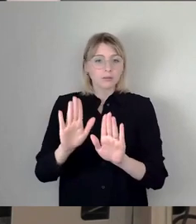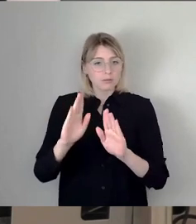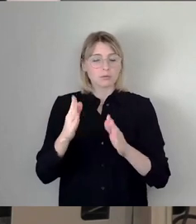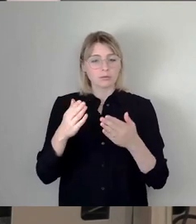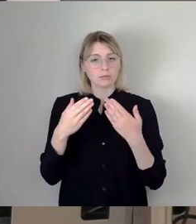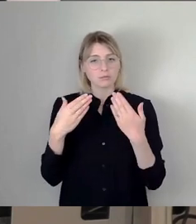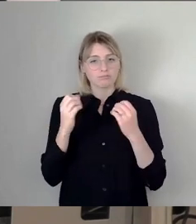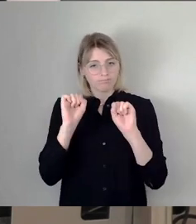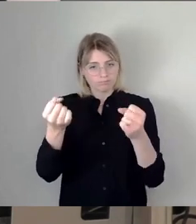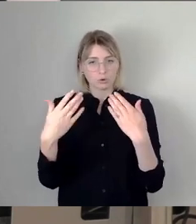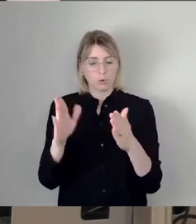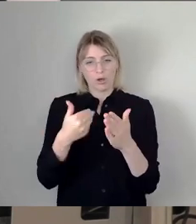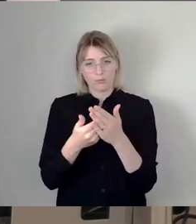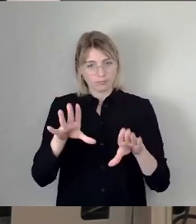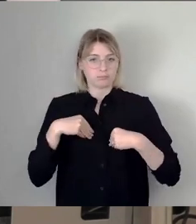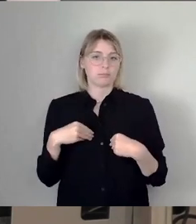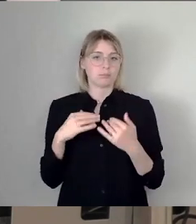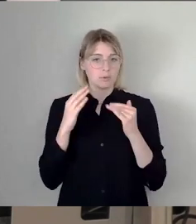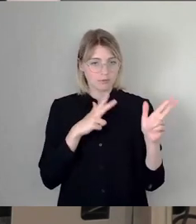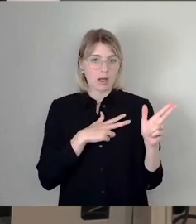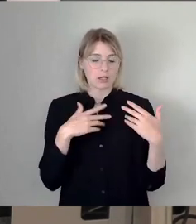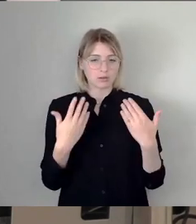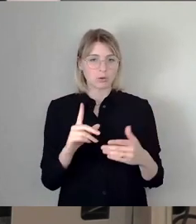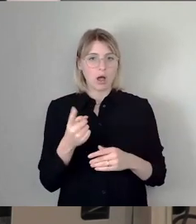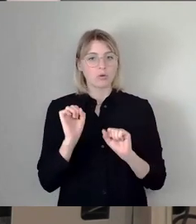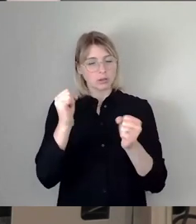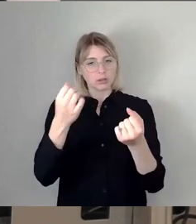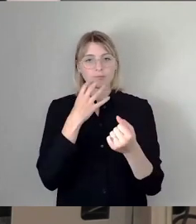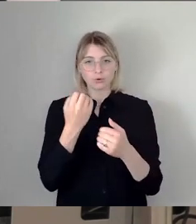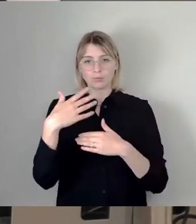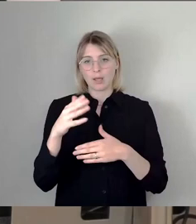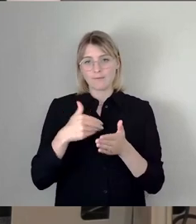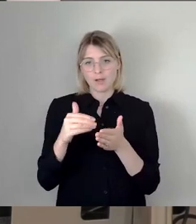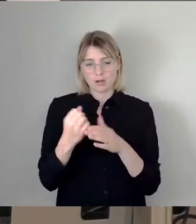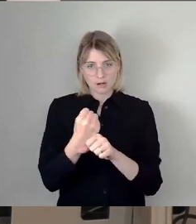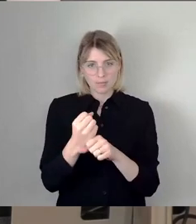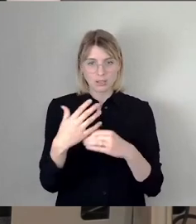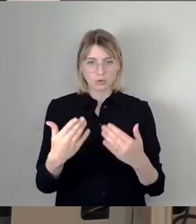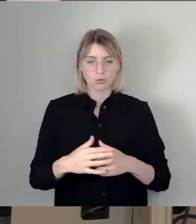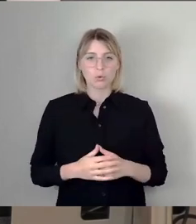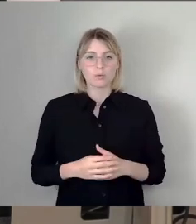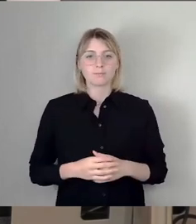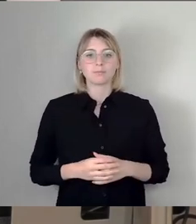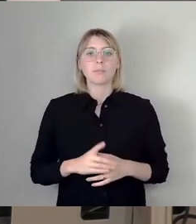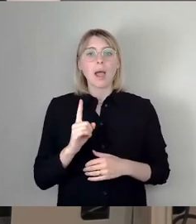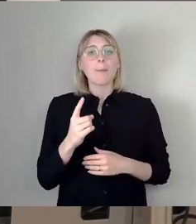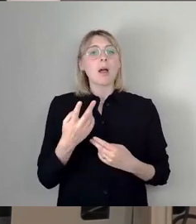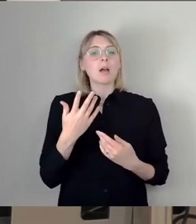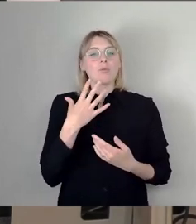Aufgabe und auch unser Bemühen hier in diesem Stadtrat sein. Es geht darum, einen Anreiz zu schaffen,